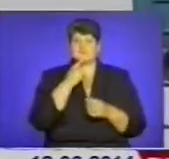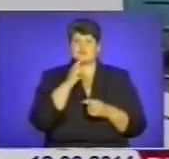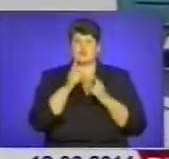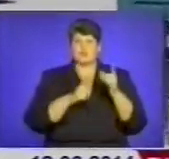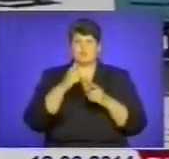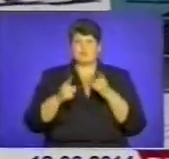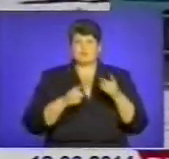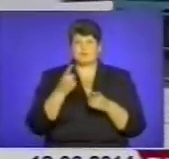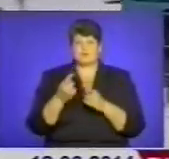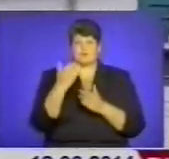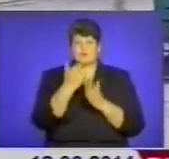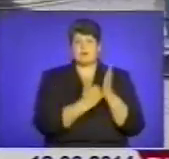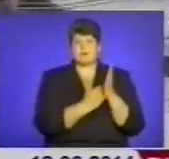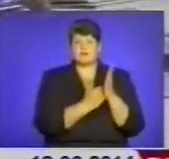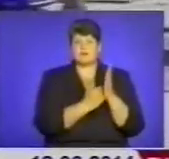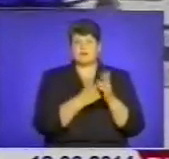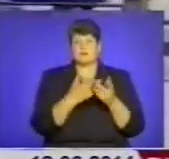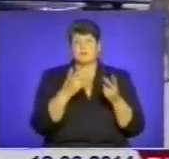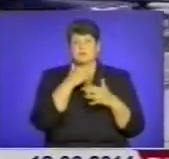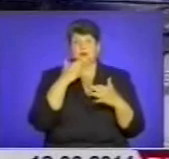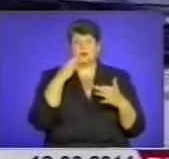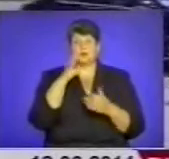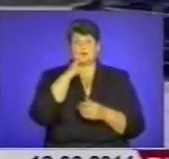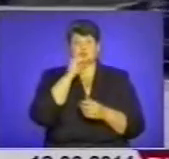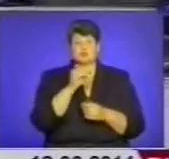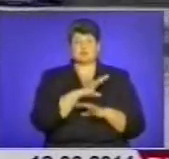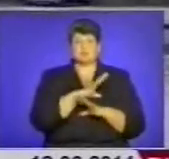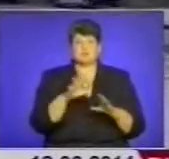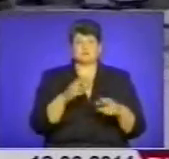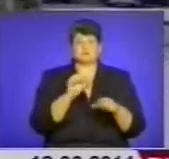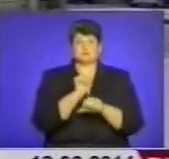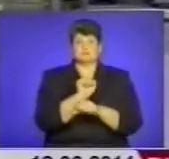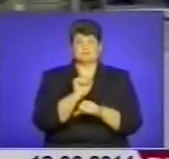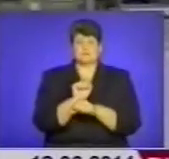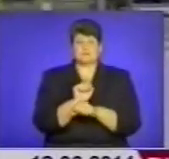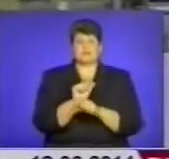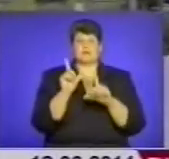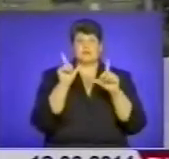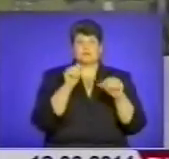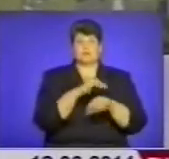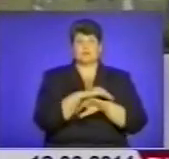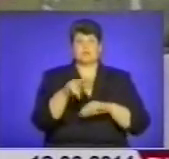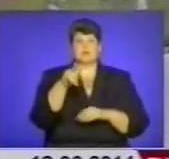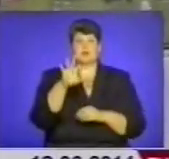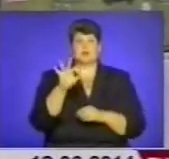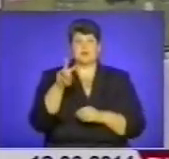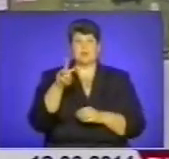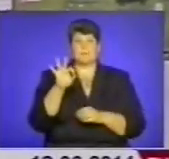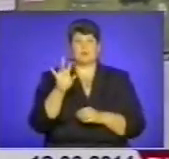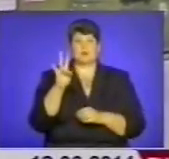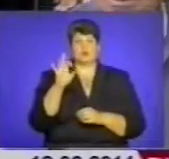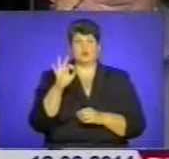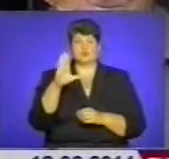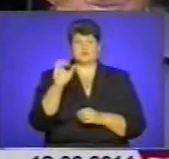звичайний маршрутний графік. До речі, чимало маршруток, аби уникнути заторів, везуть пасажирів по вулиці Ломоносова. Найбільше